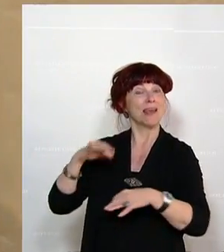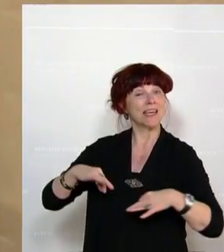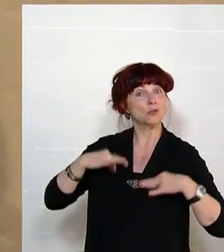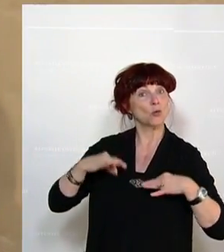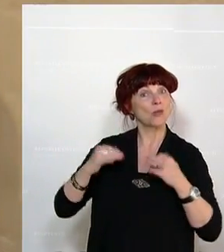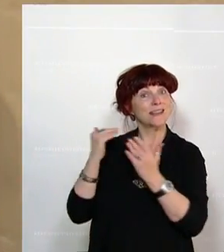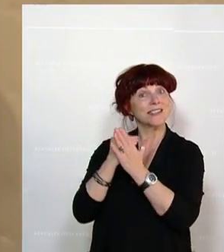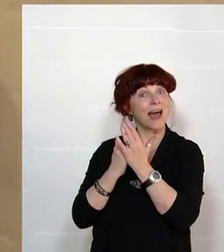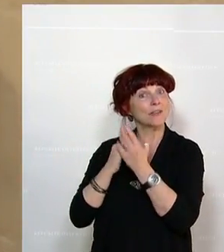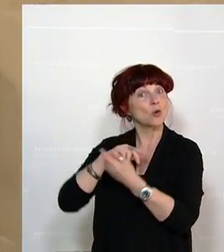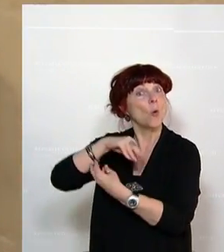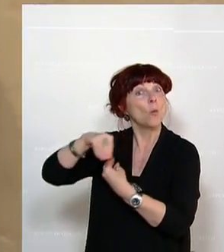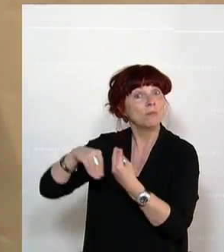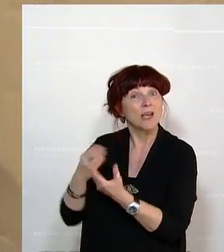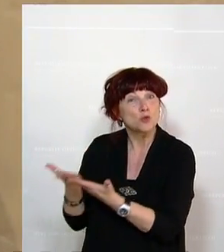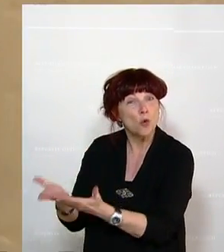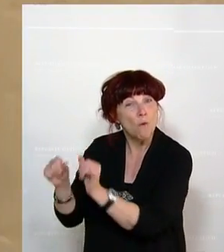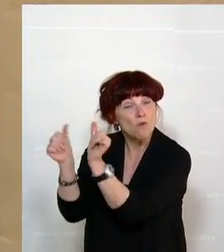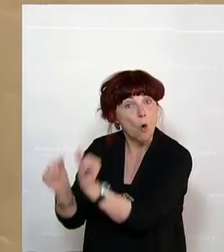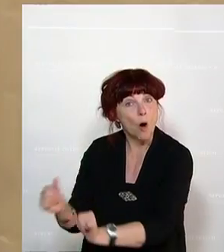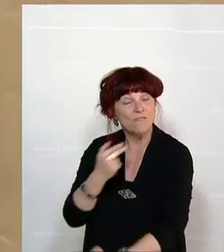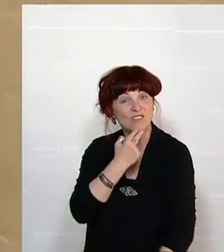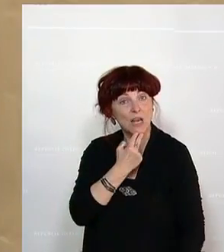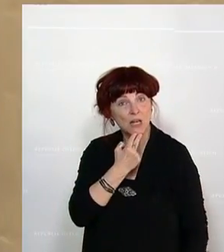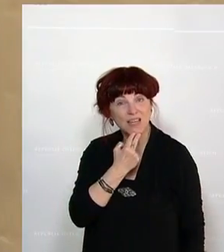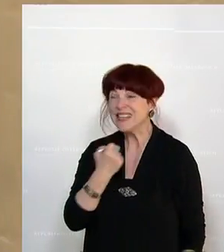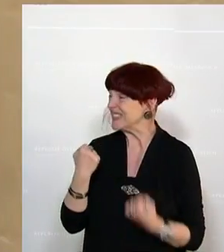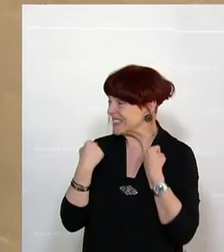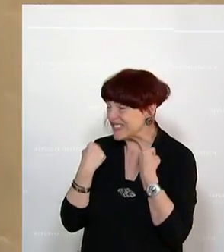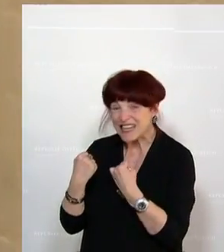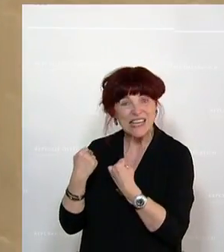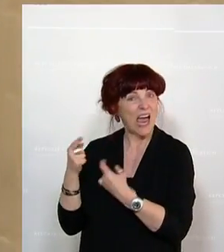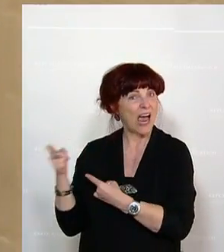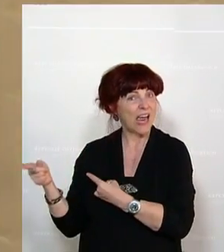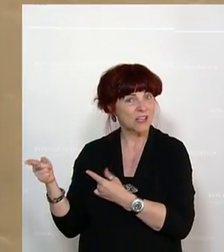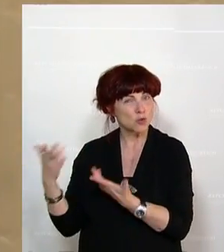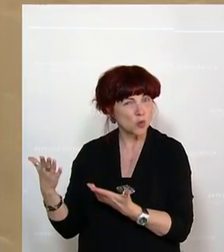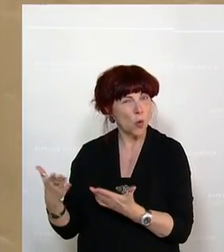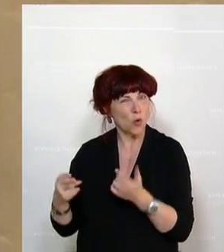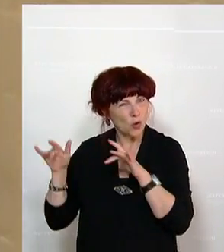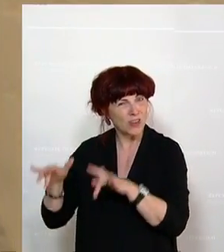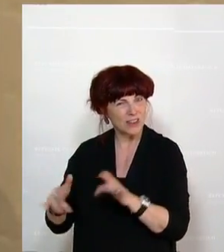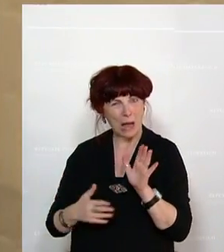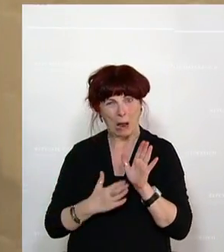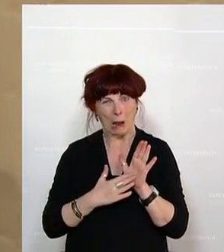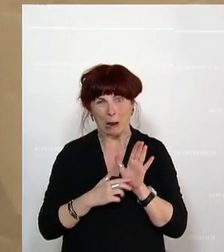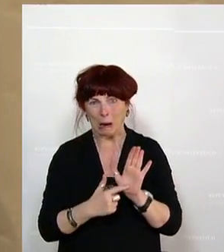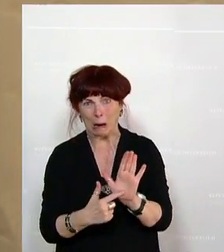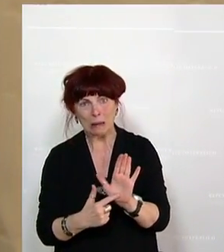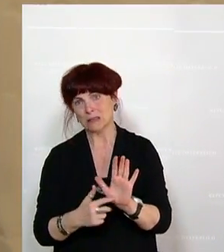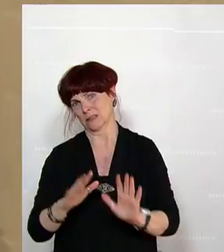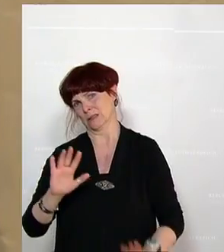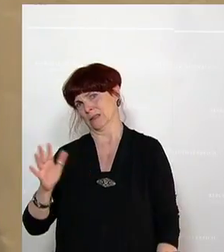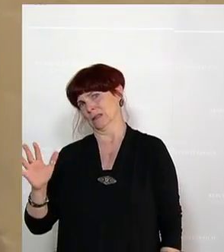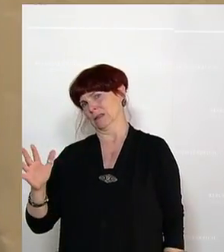umgehen wollen? Ist das die Art und Weise, wie die Sicherheit der Gesundheitsdaten gewährleistet ist? Ich glaube, das hätte